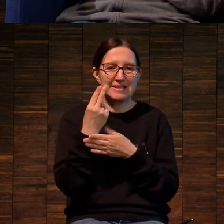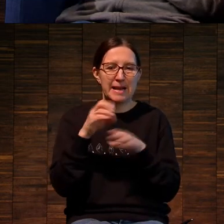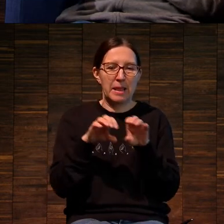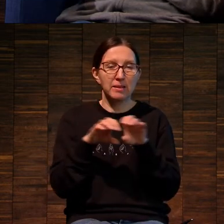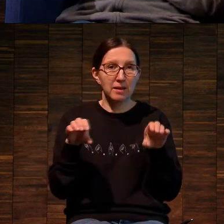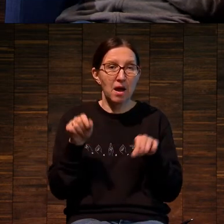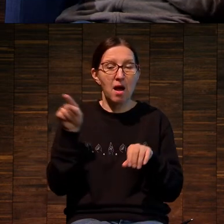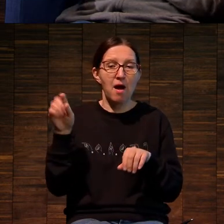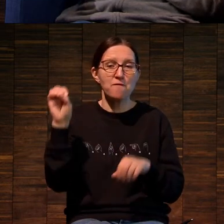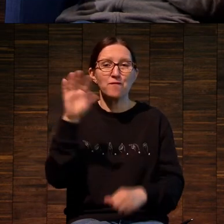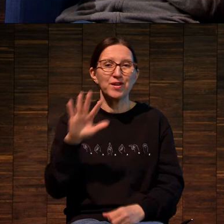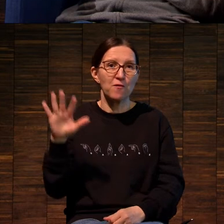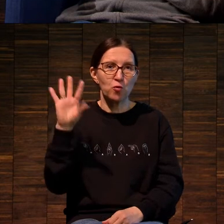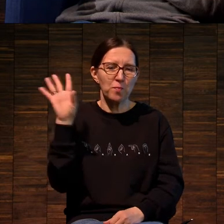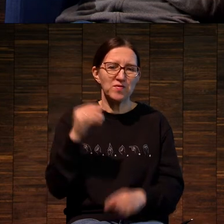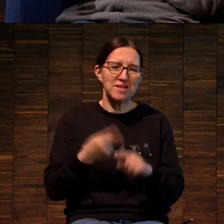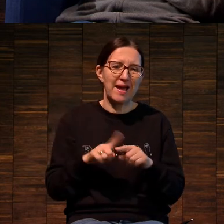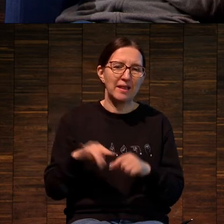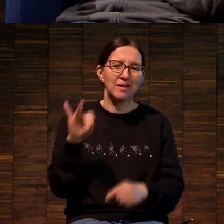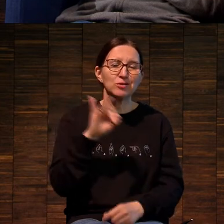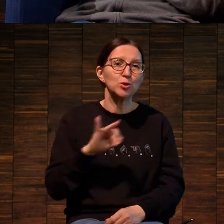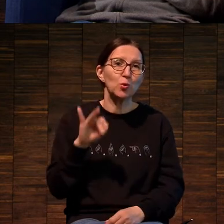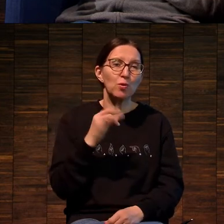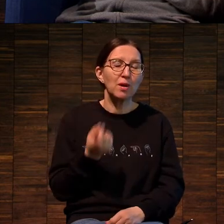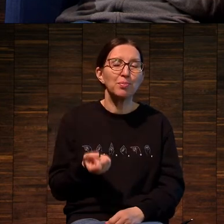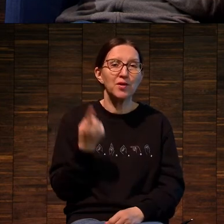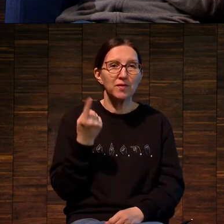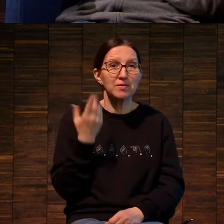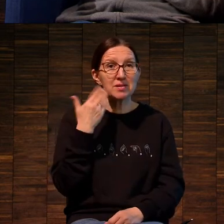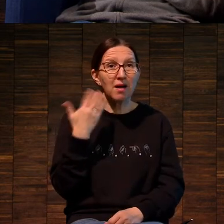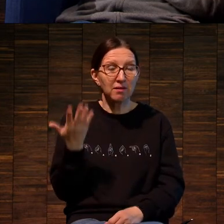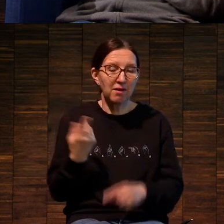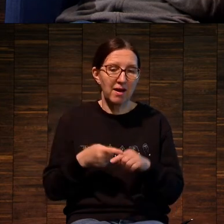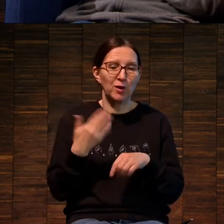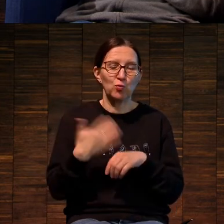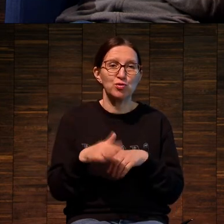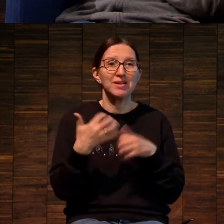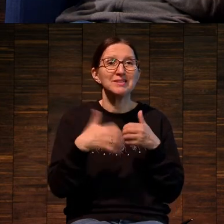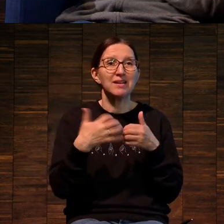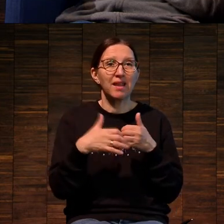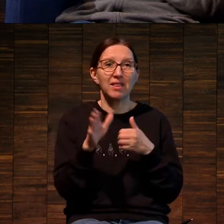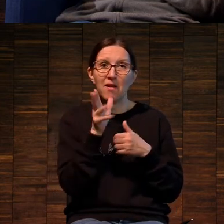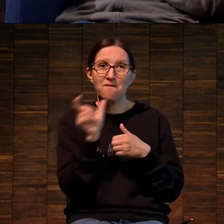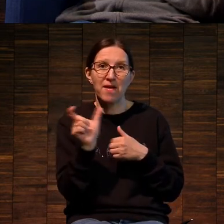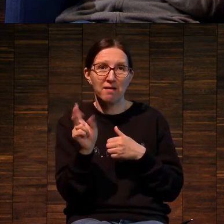В Европе вся эта история появилась в средние века,